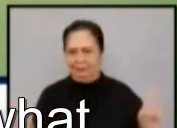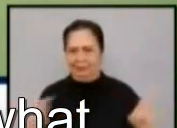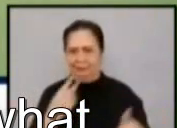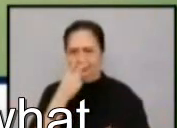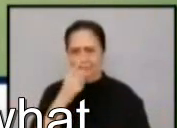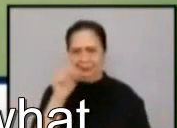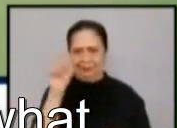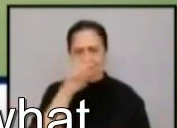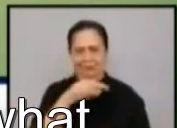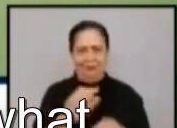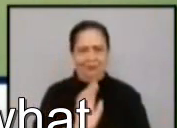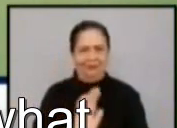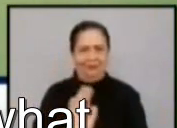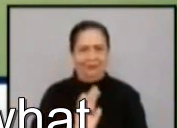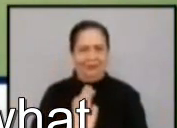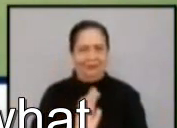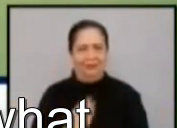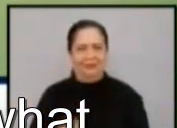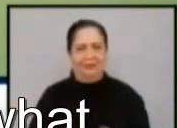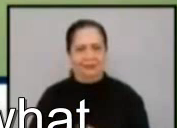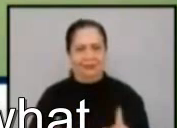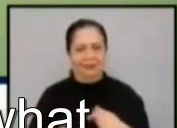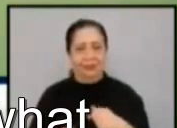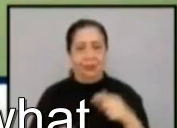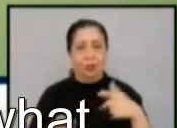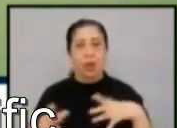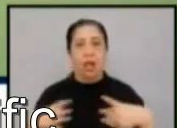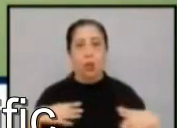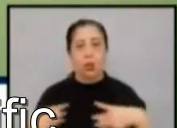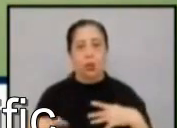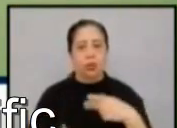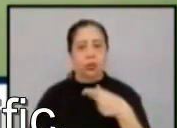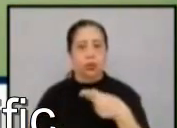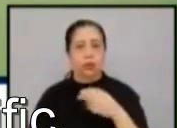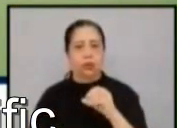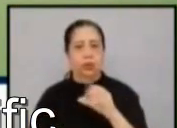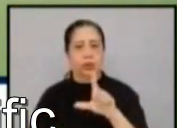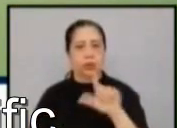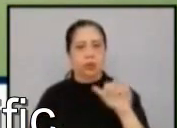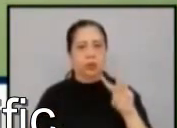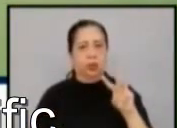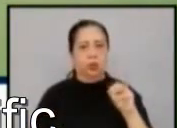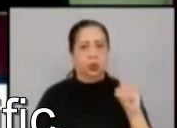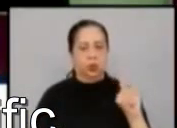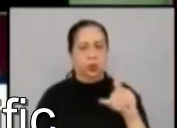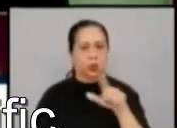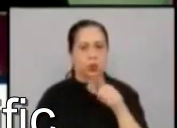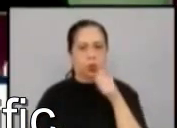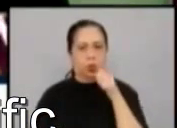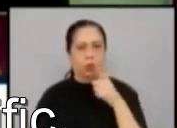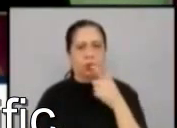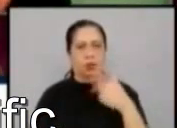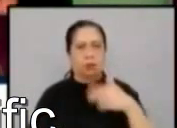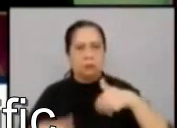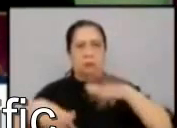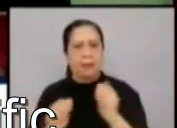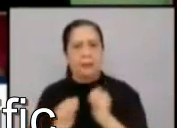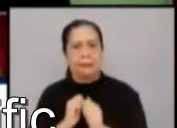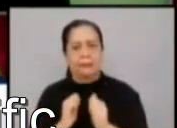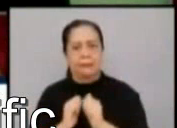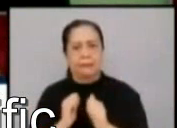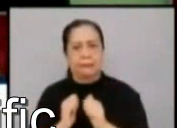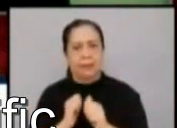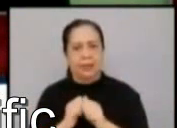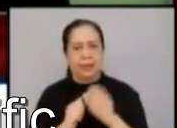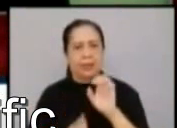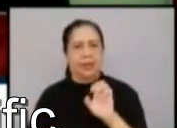Well, para po sa kaalaman po ng lahat, ano po ba ang exorcism, Father? At yung nakikita po natin sa mga palabas tungkol sa mga sinasapian, tama po